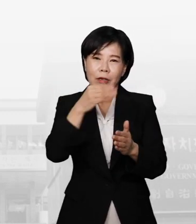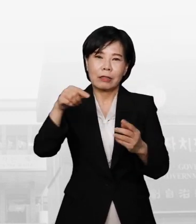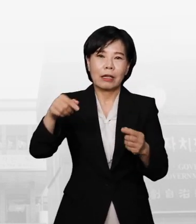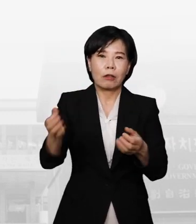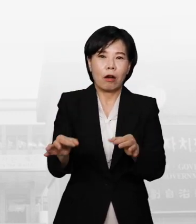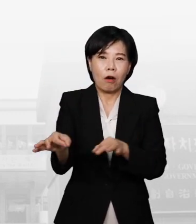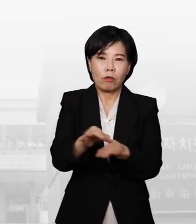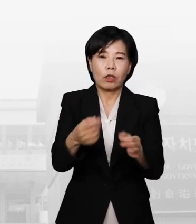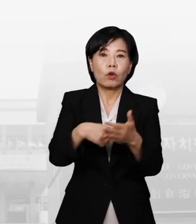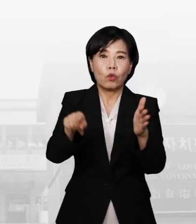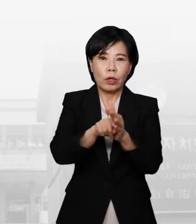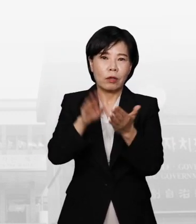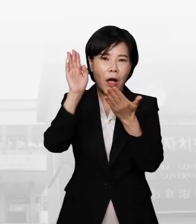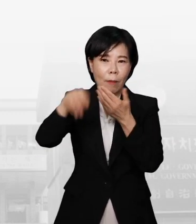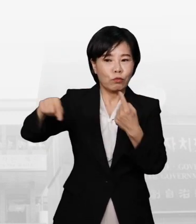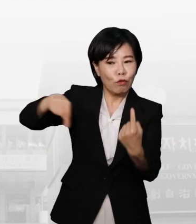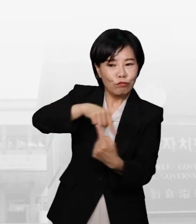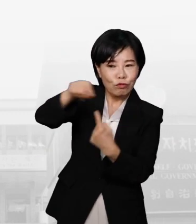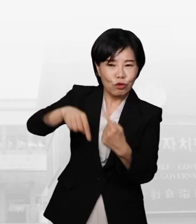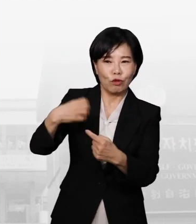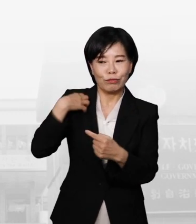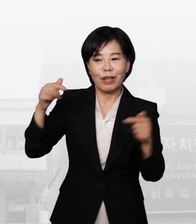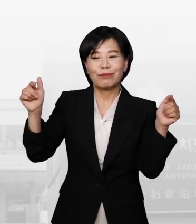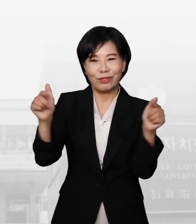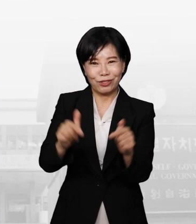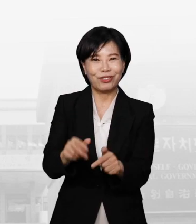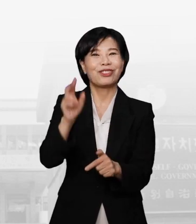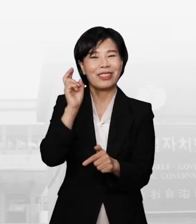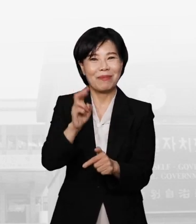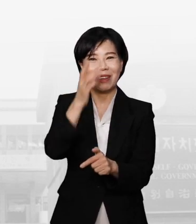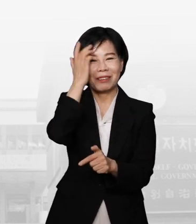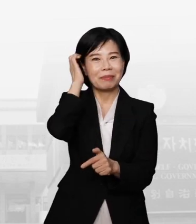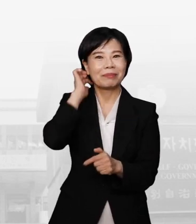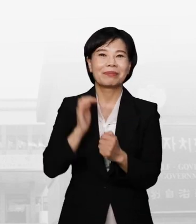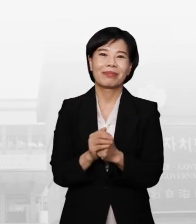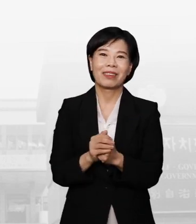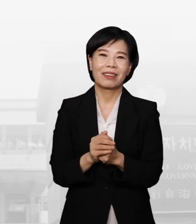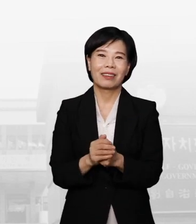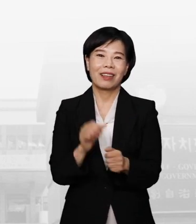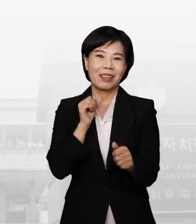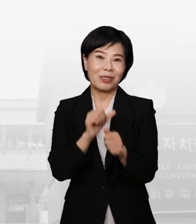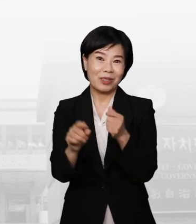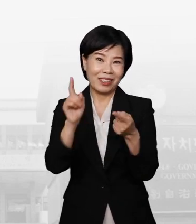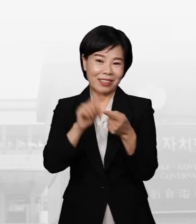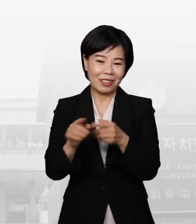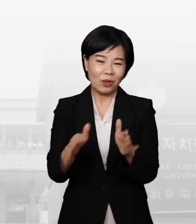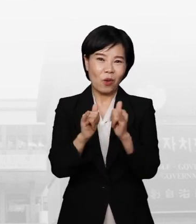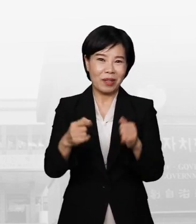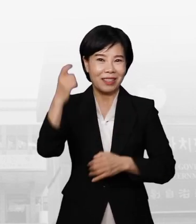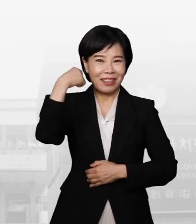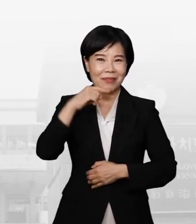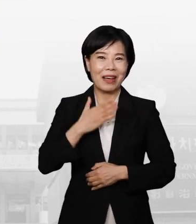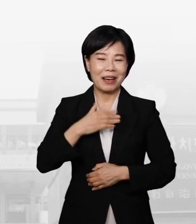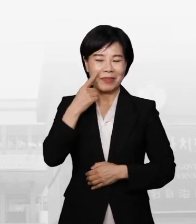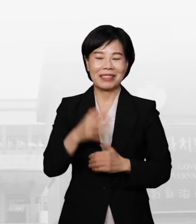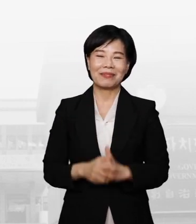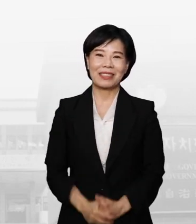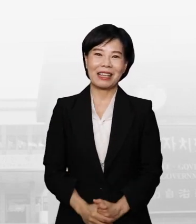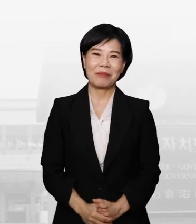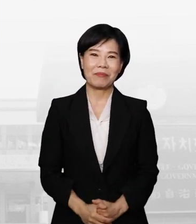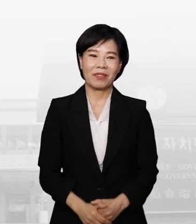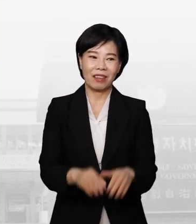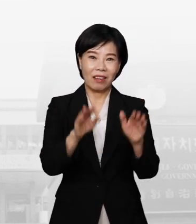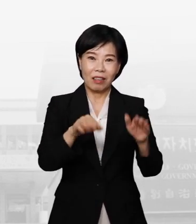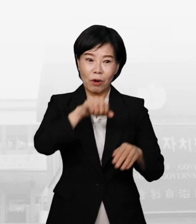운영의 기조를 유지하고 향후 재정 운영에도 부담이 줄어들 것으로 보입니다. 이 소식에 고민들의 반응은 어떨까요?